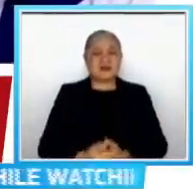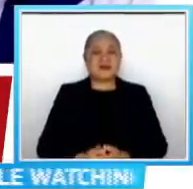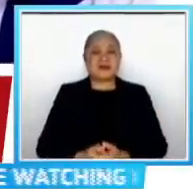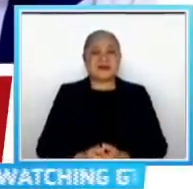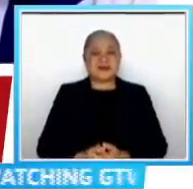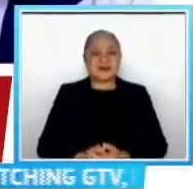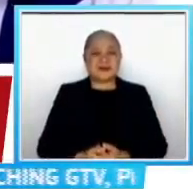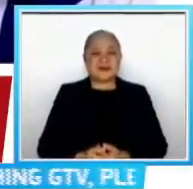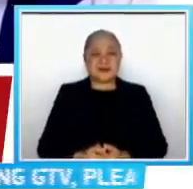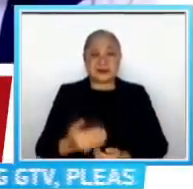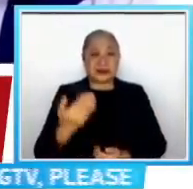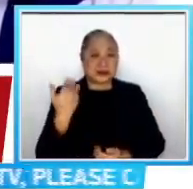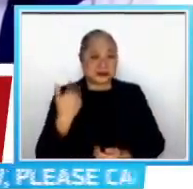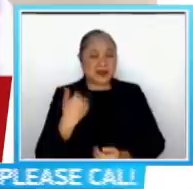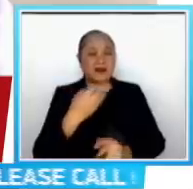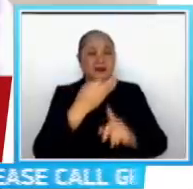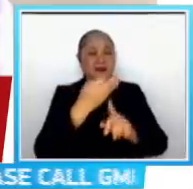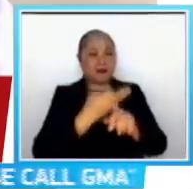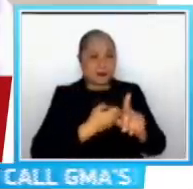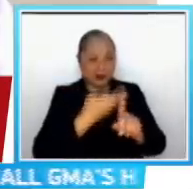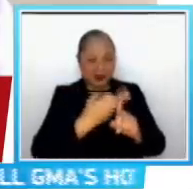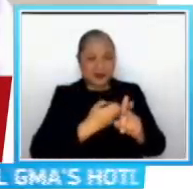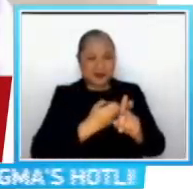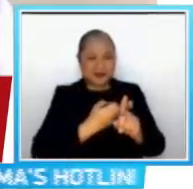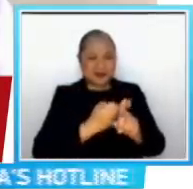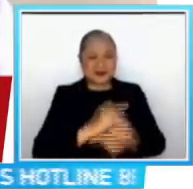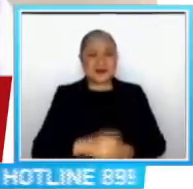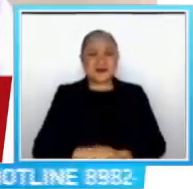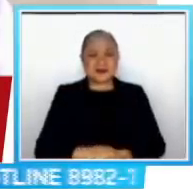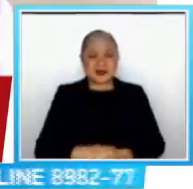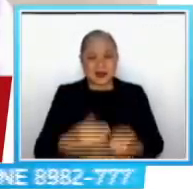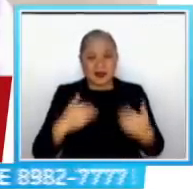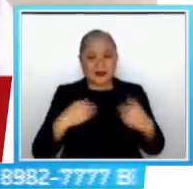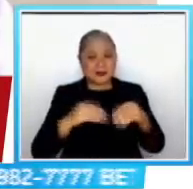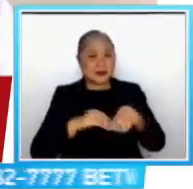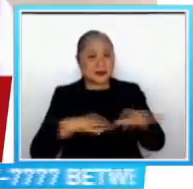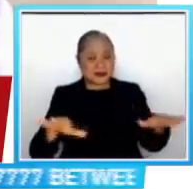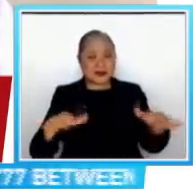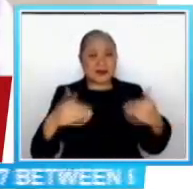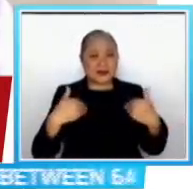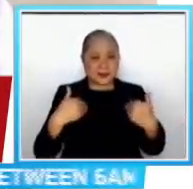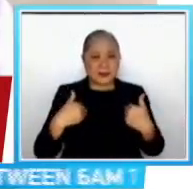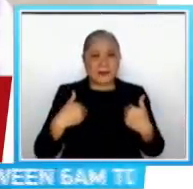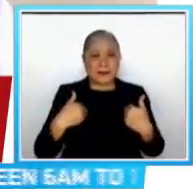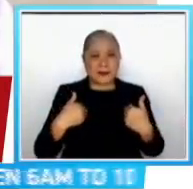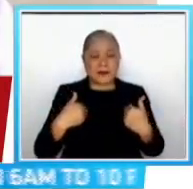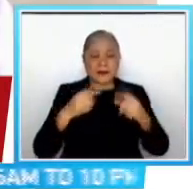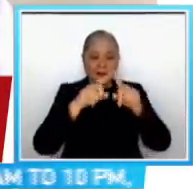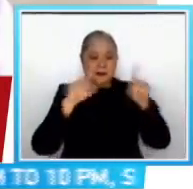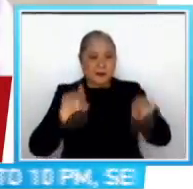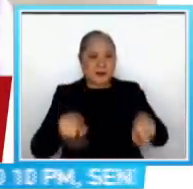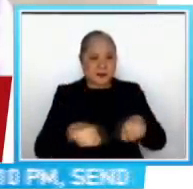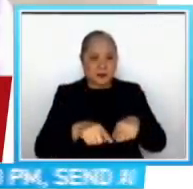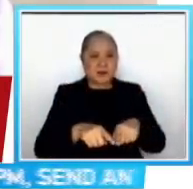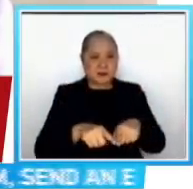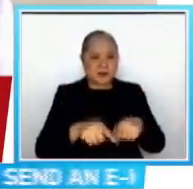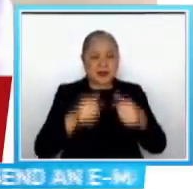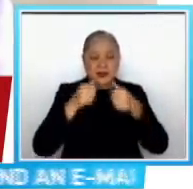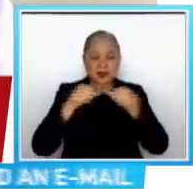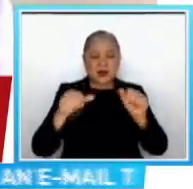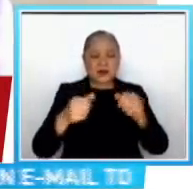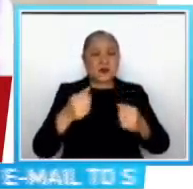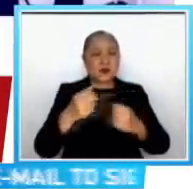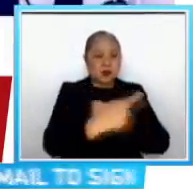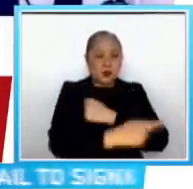February pa naman po, noong February ay naglabas na po tayo ng memorandum circular Na lahat ng mga inter-regional buses